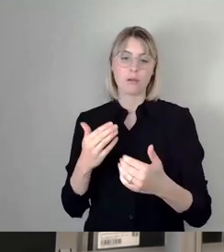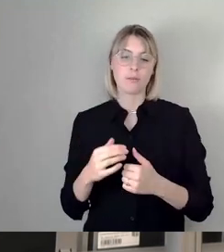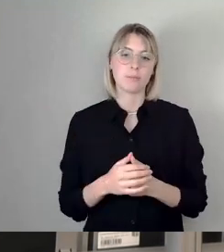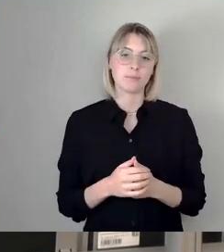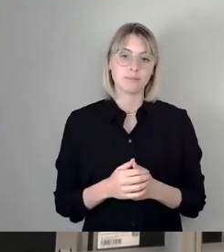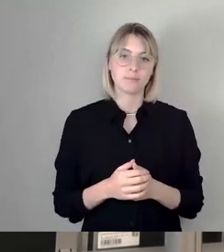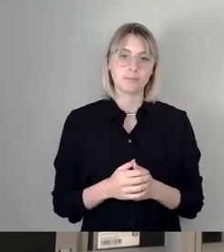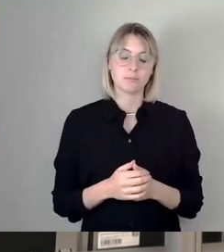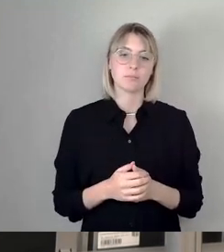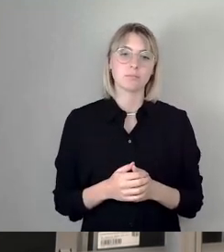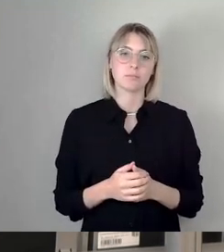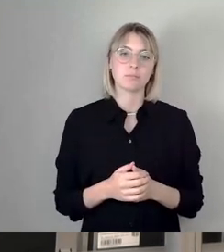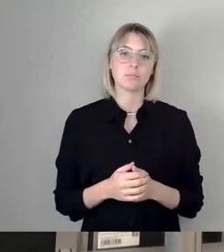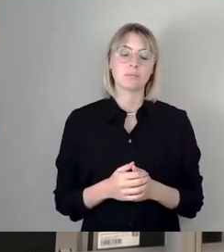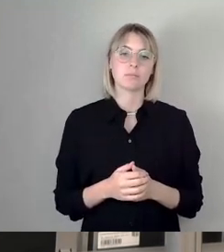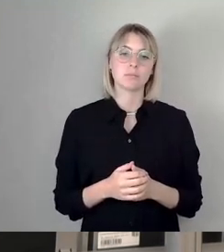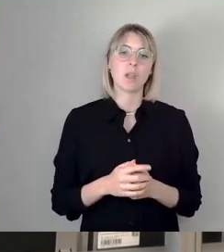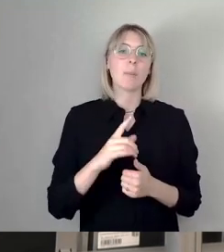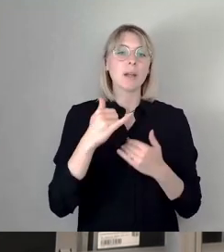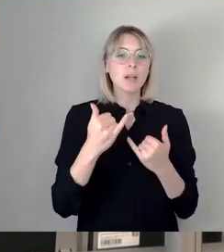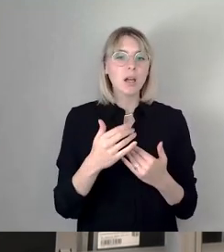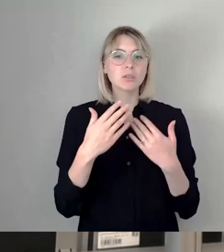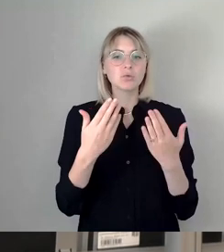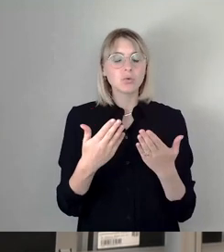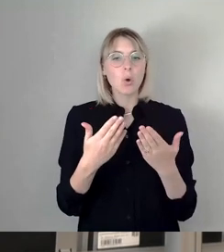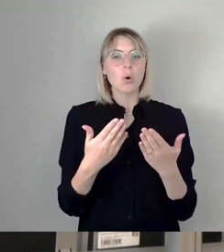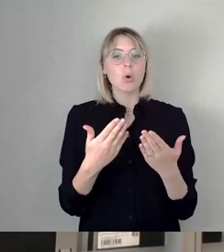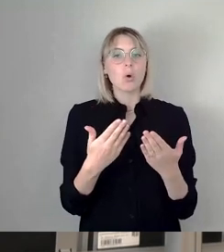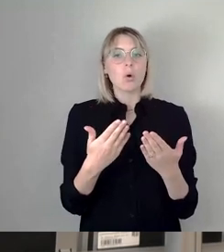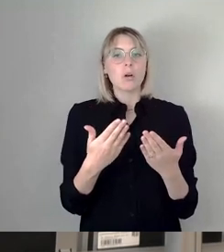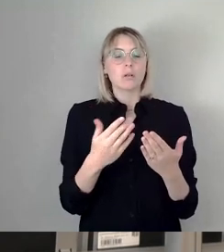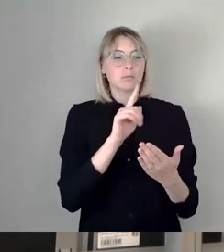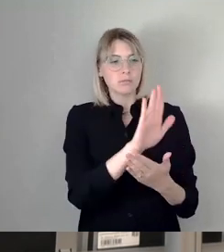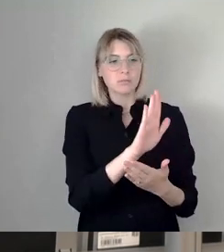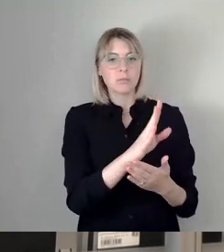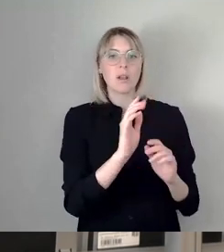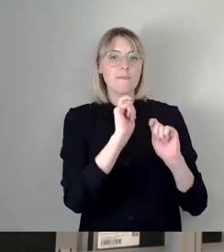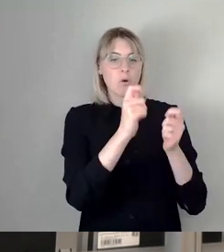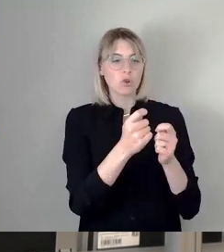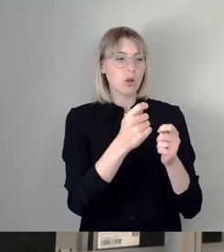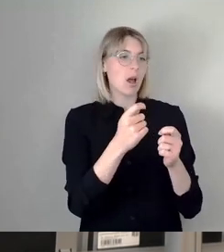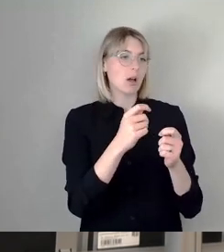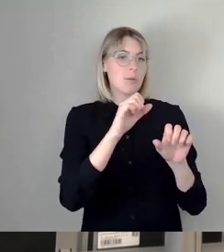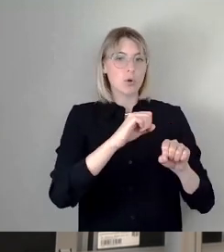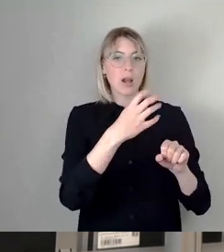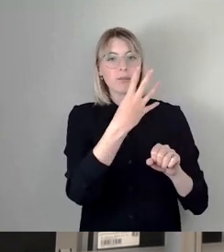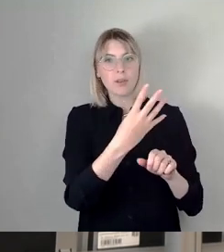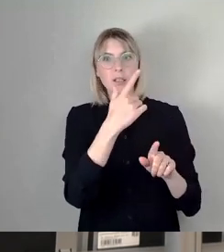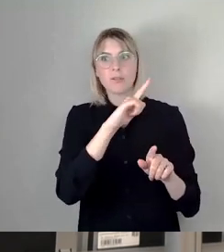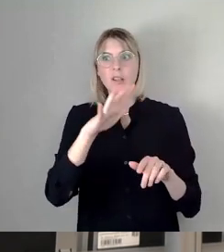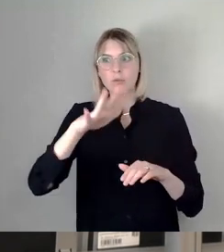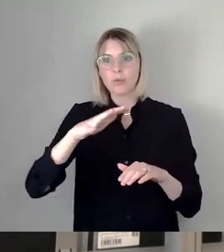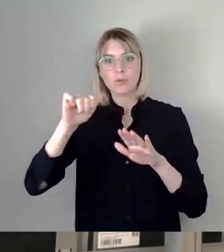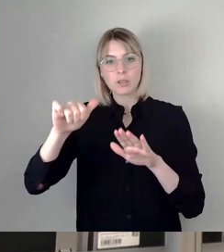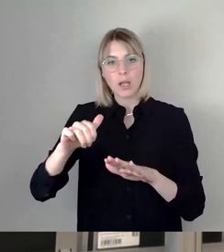aus dem Fenster lehnen, um zu sagen, das ist bei dem AfD-Vorschlag jetzt die Variante 4 aus 2015-16 zu ziehen.